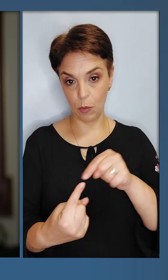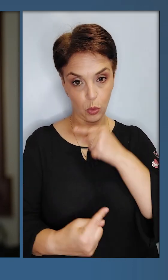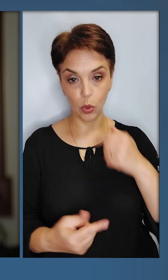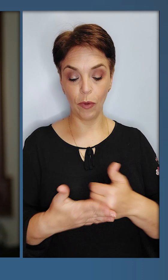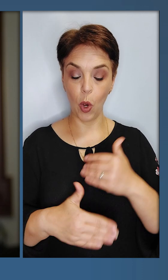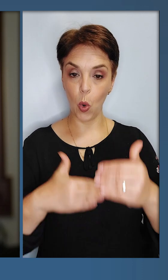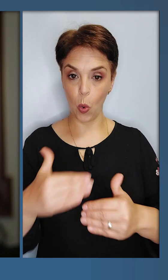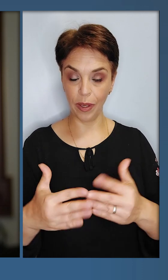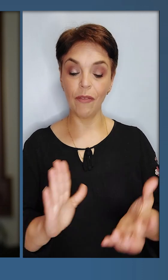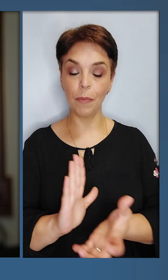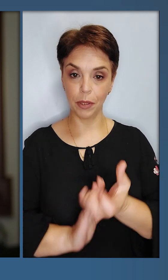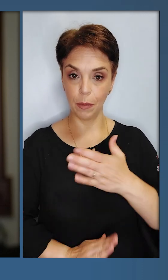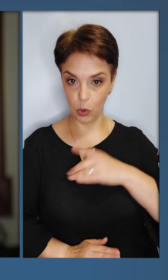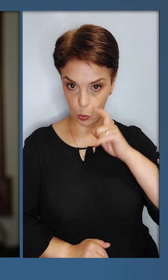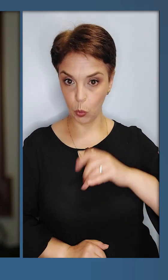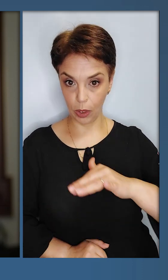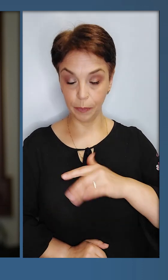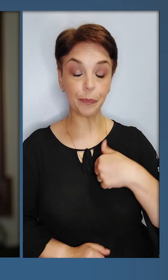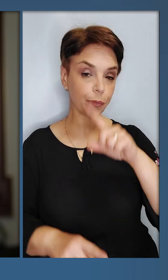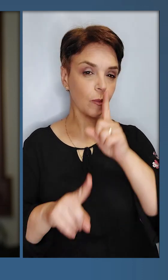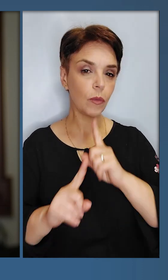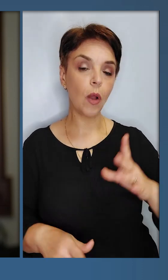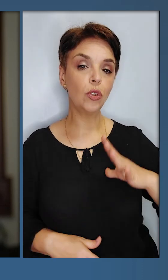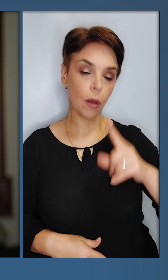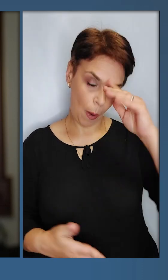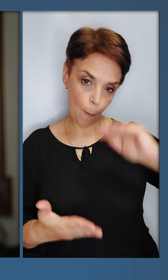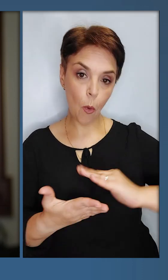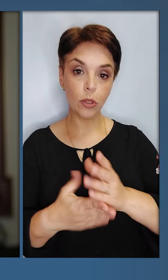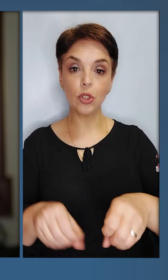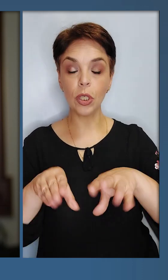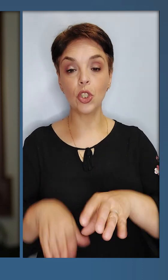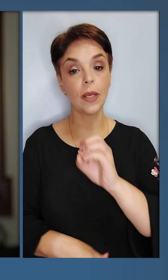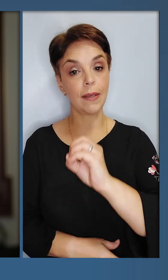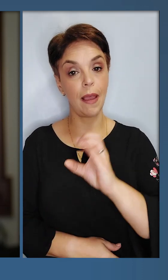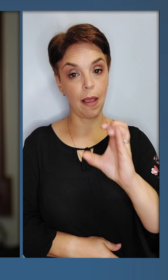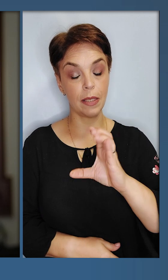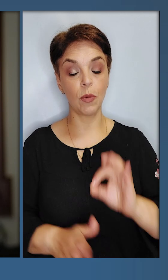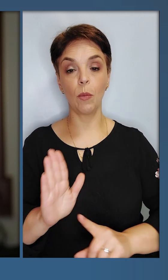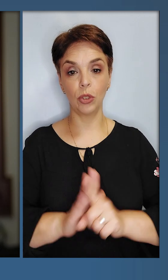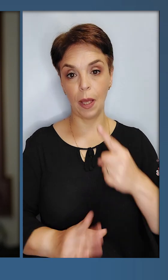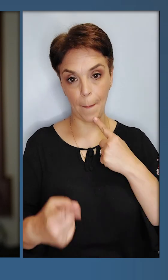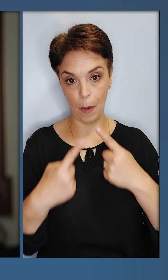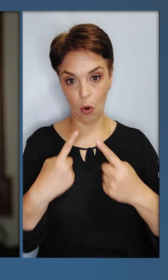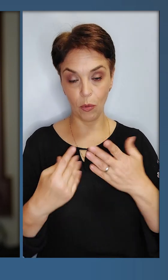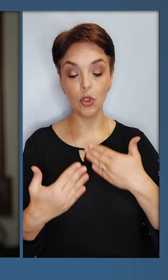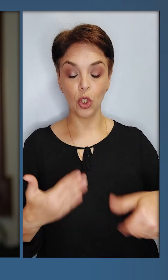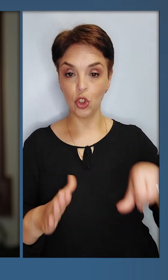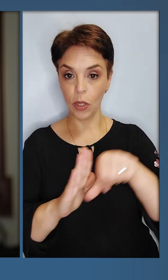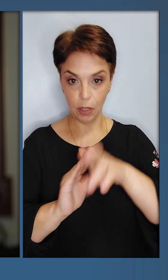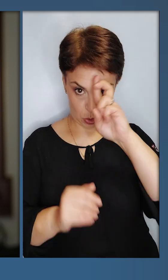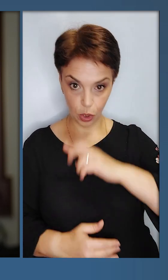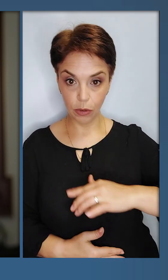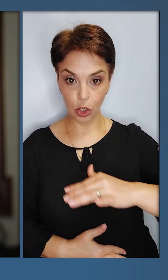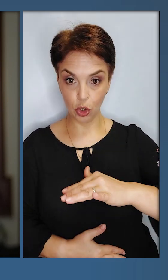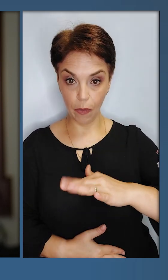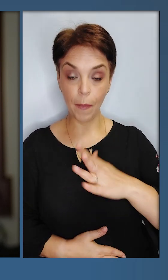Росії, і нових кроків в підтримці України. Ми особливо очікуємо політичного рішення ЄС про початок переговорів щодо членства